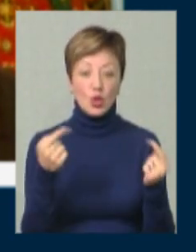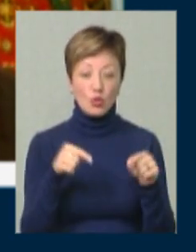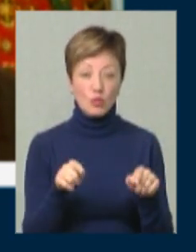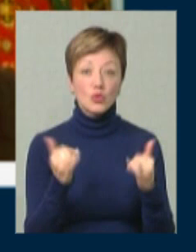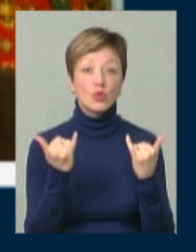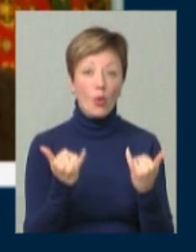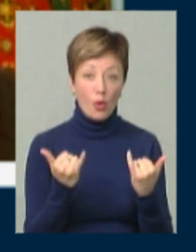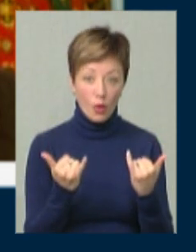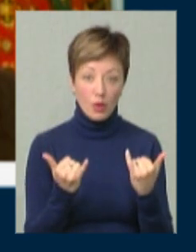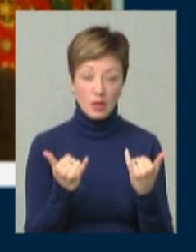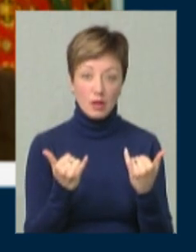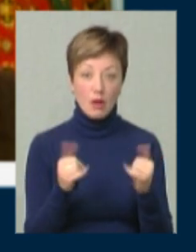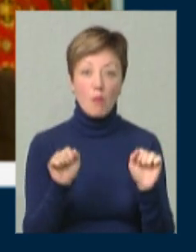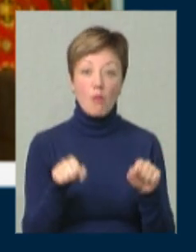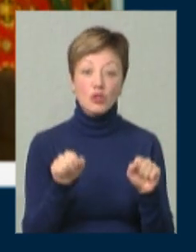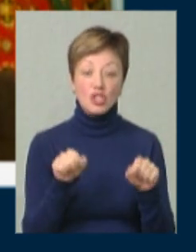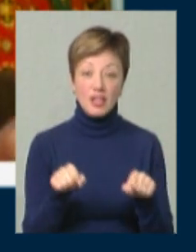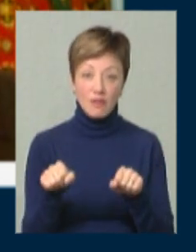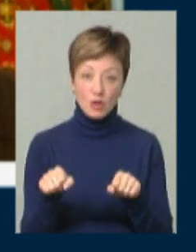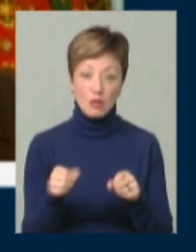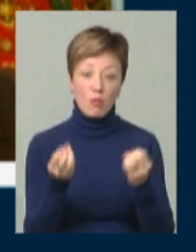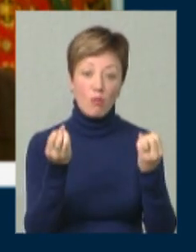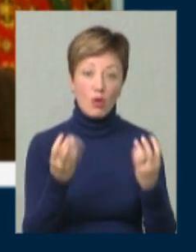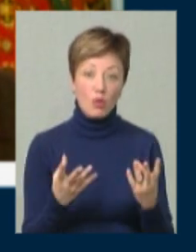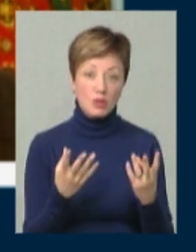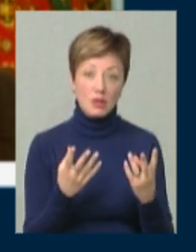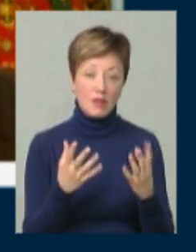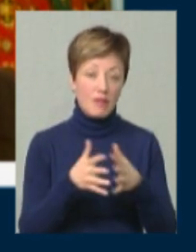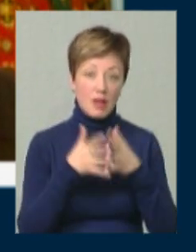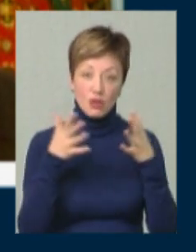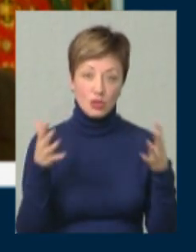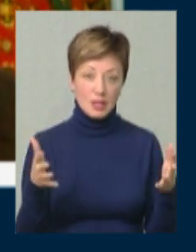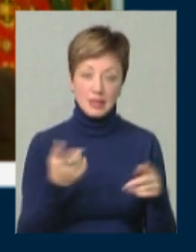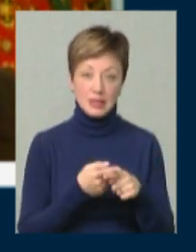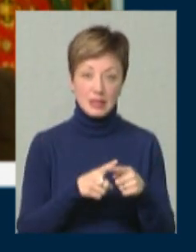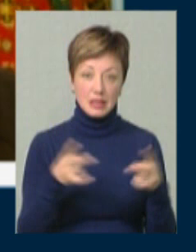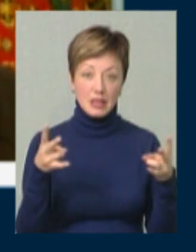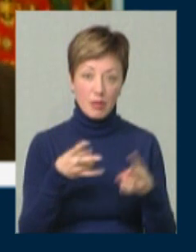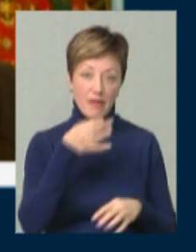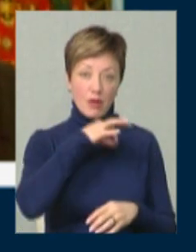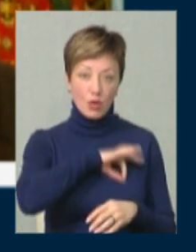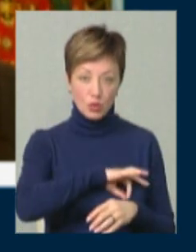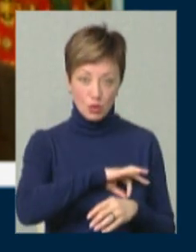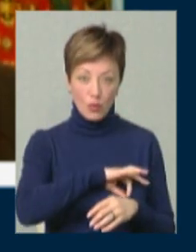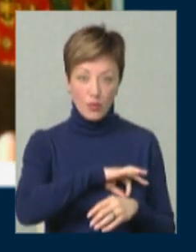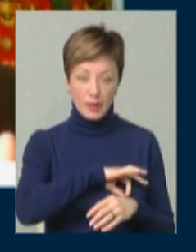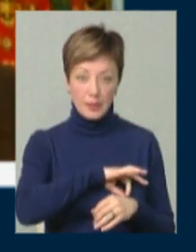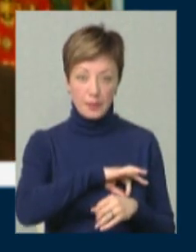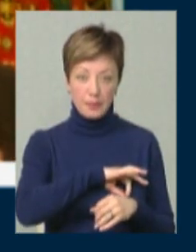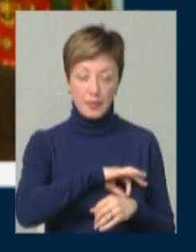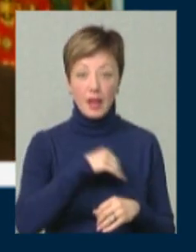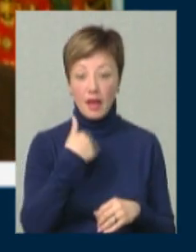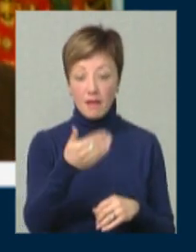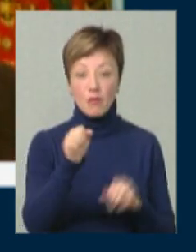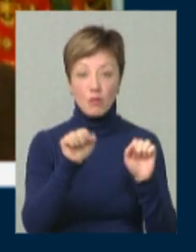сьогодні можливості просто неймовірні, і це треба використовувати. Ну,